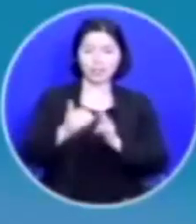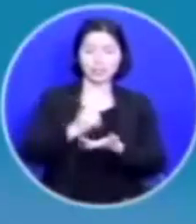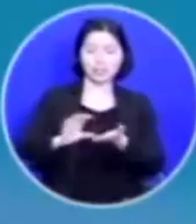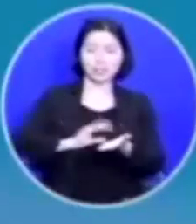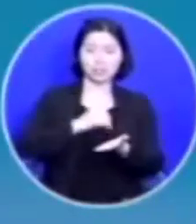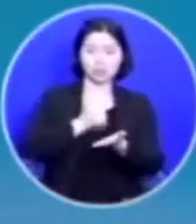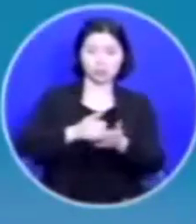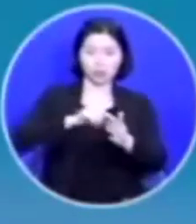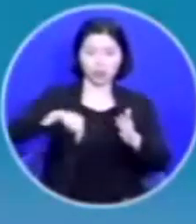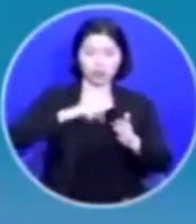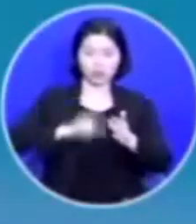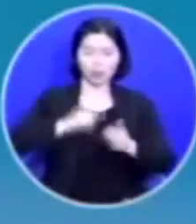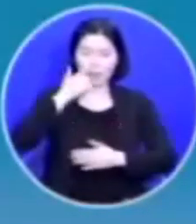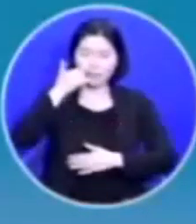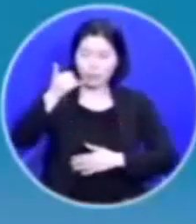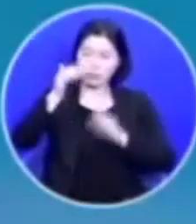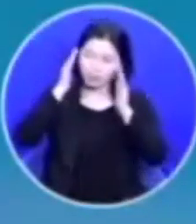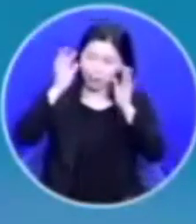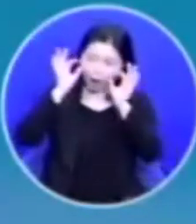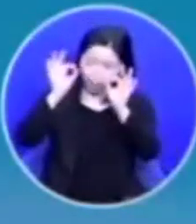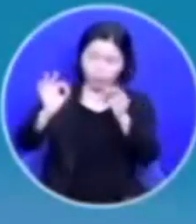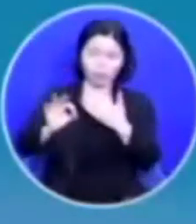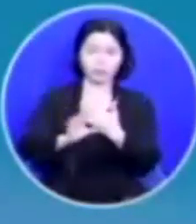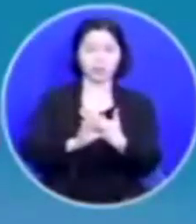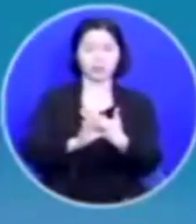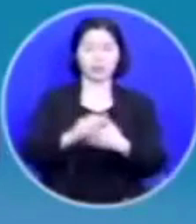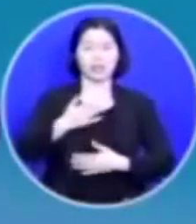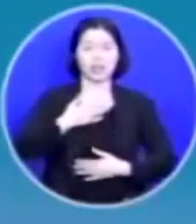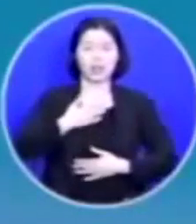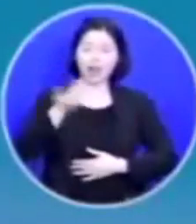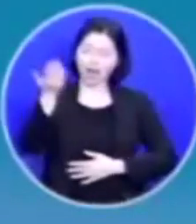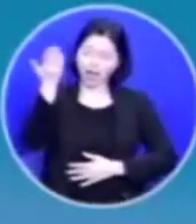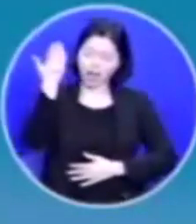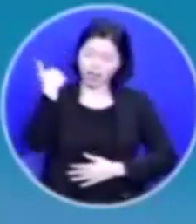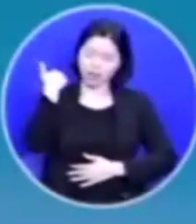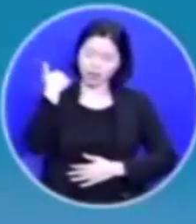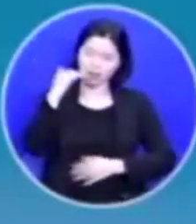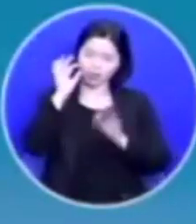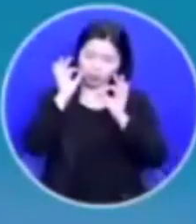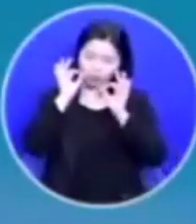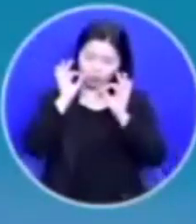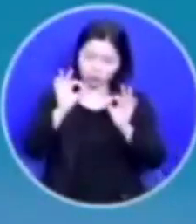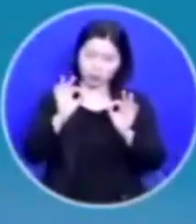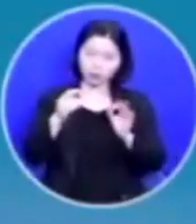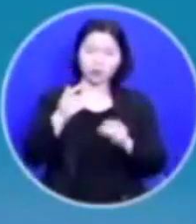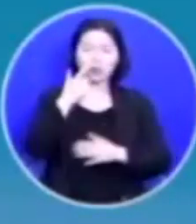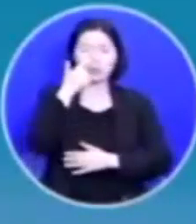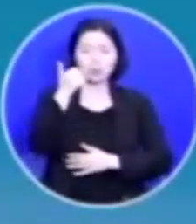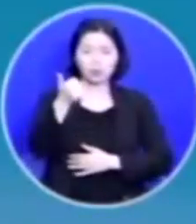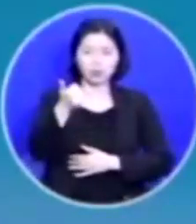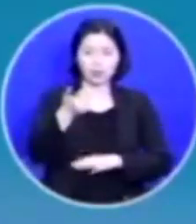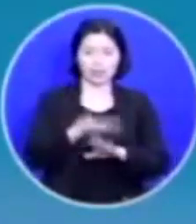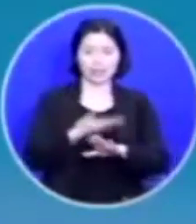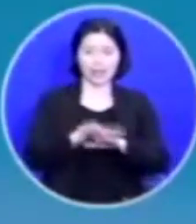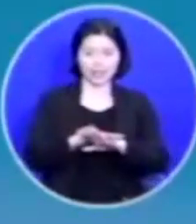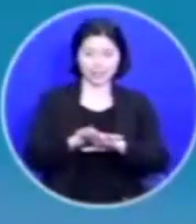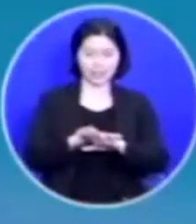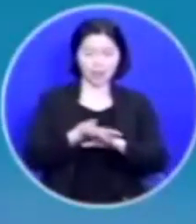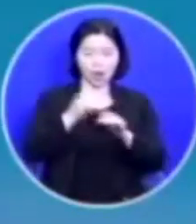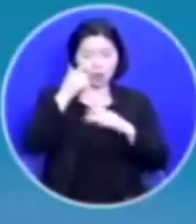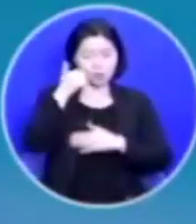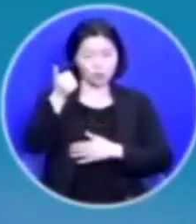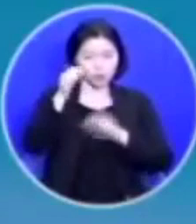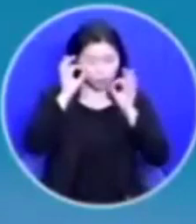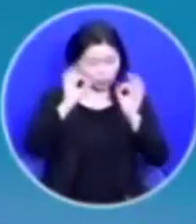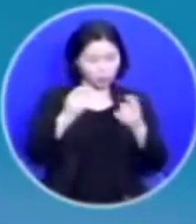안에서 부모님을 바라보면 내가 그 전에 내 부모님을 보던 것과 전혀 다른 부모님을 보는 것 같은 느낌을